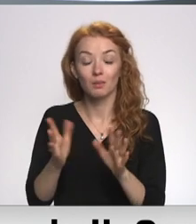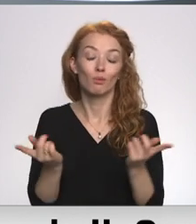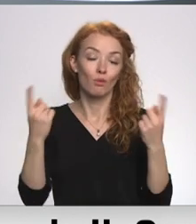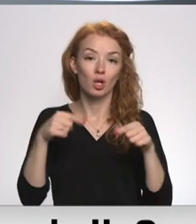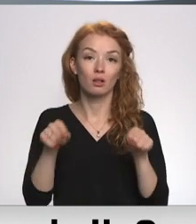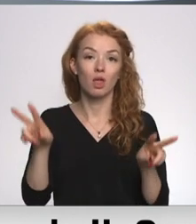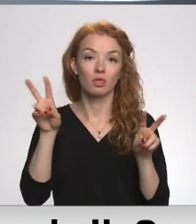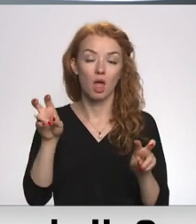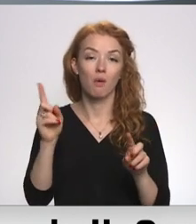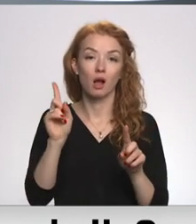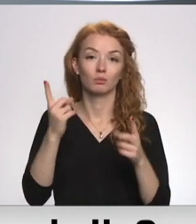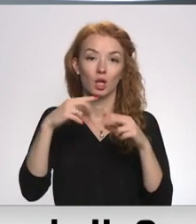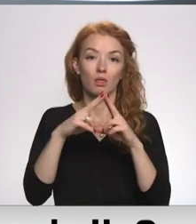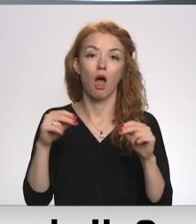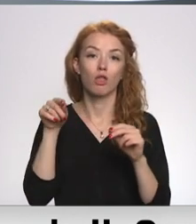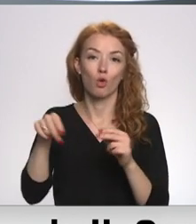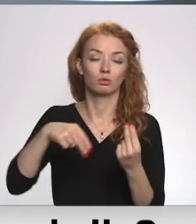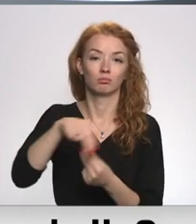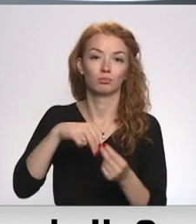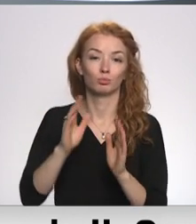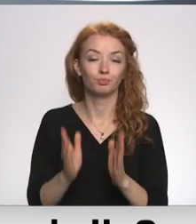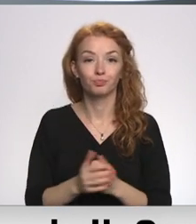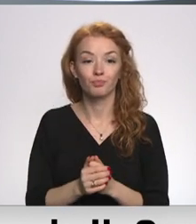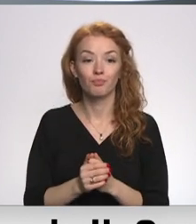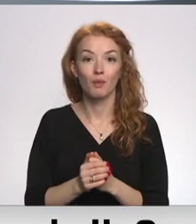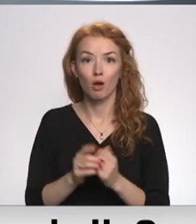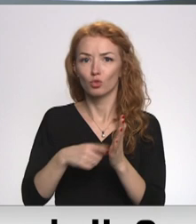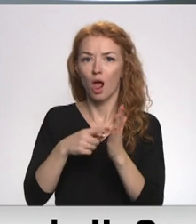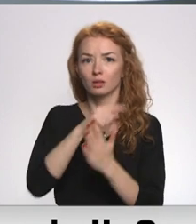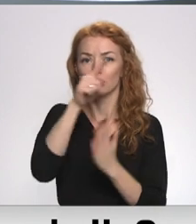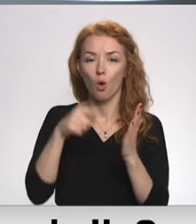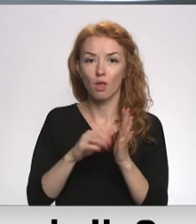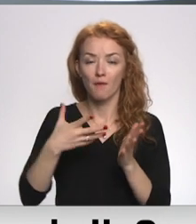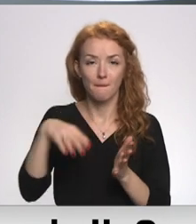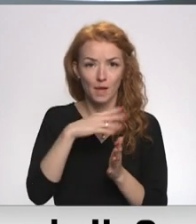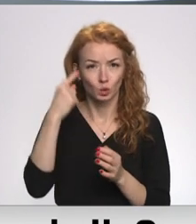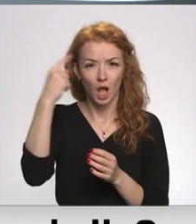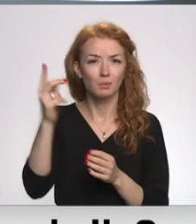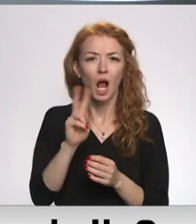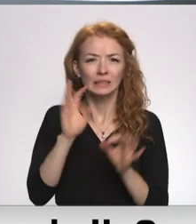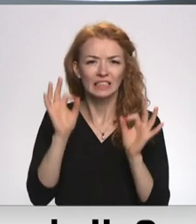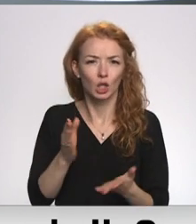šobrīd NATO dienas kārtībā. Mēs jebkad uzzināsim to, kas ir noticis Baltijas jūrā?